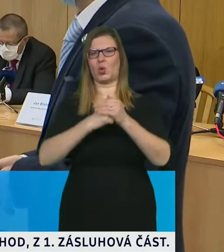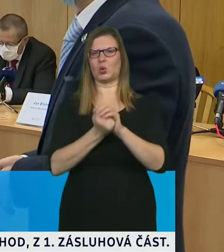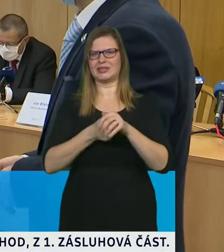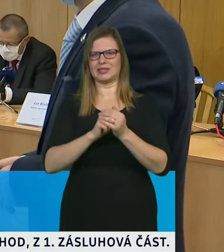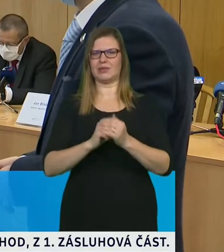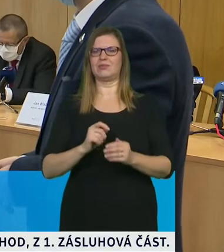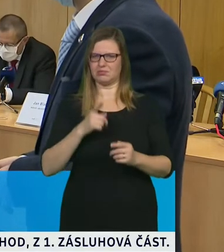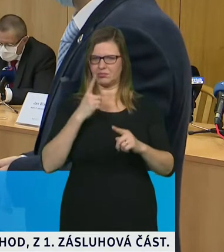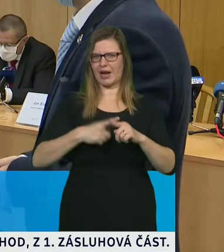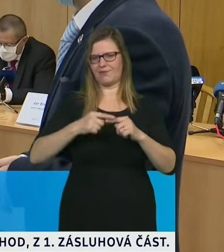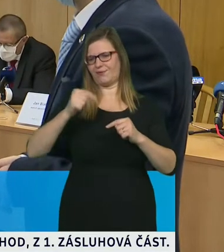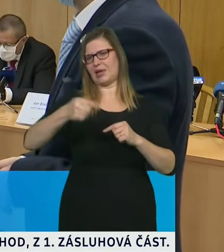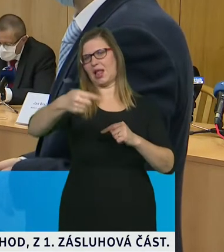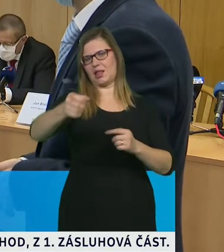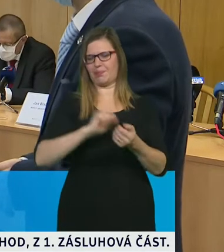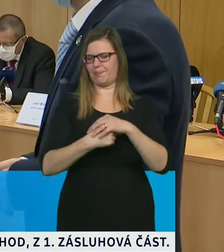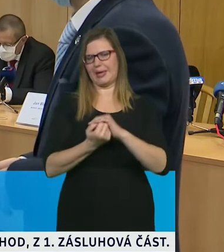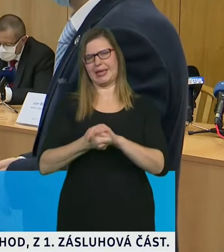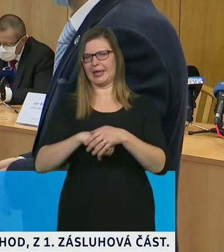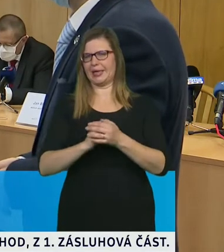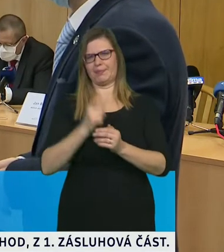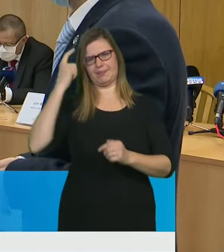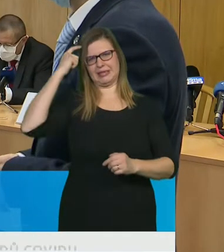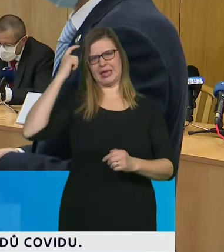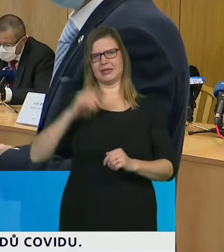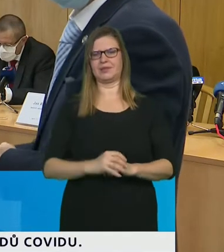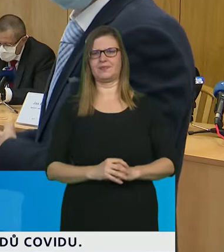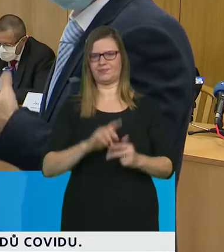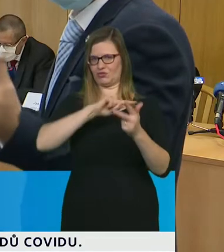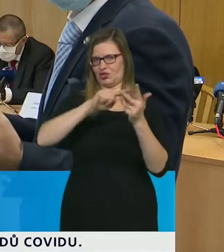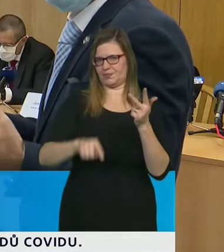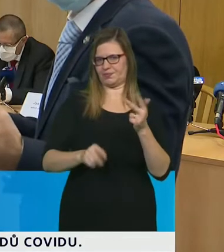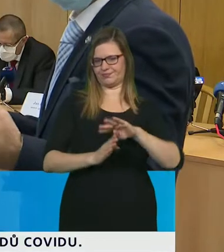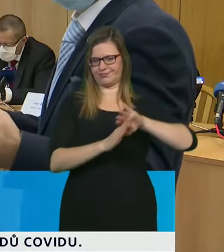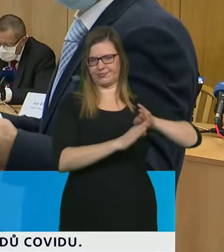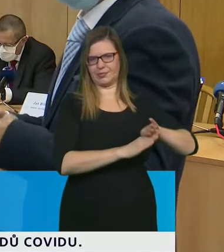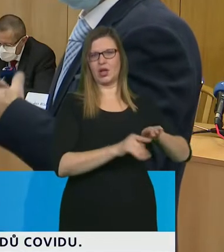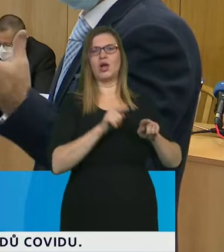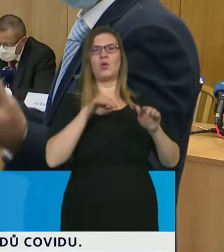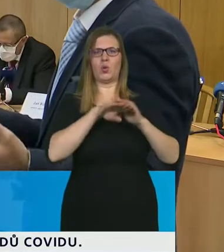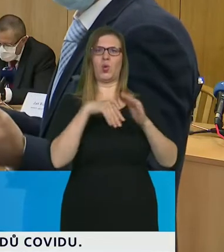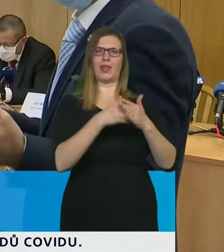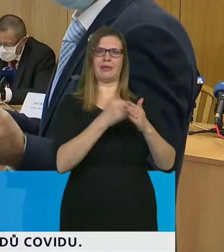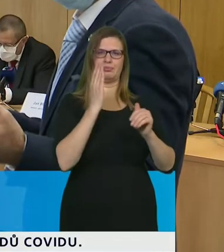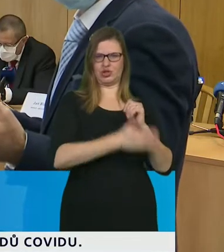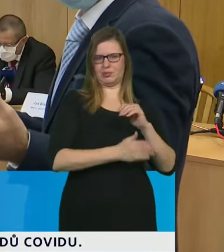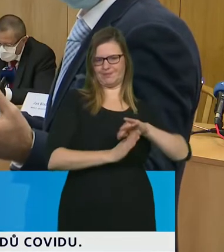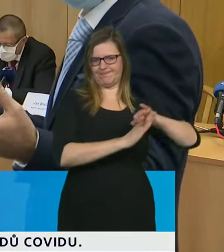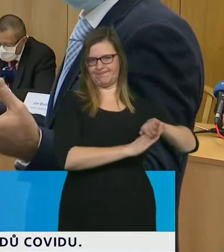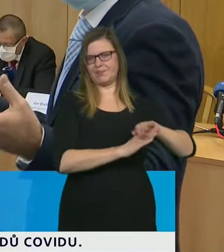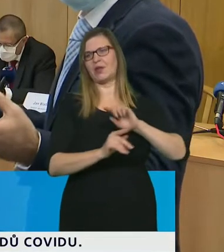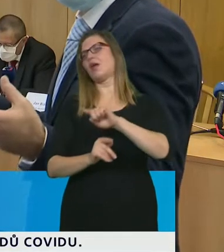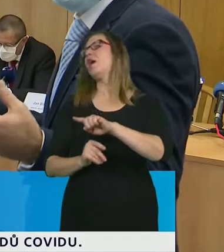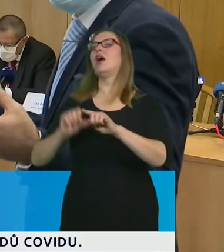Pokud se týká o nepřímý kontakt, tak virus, který je ve vzduchu, rozptýlí se ve formě kapének, které